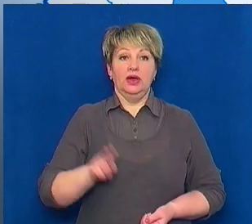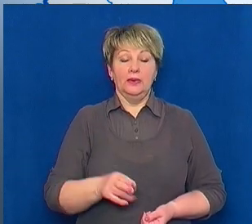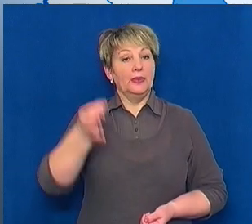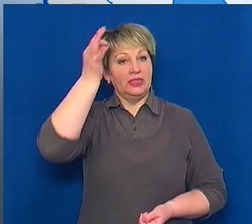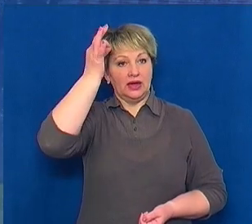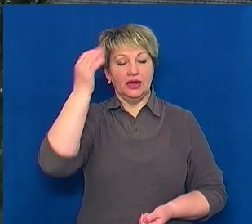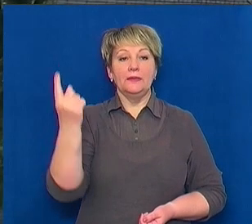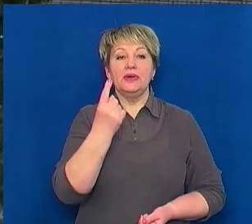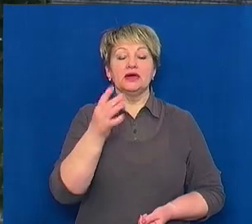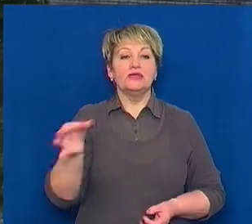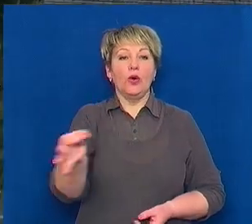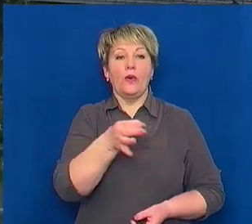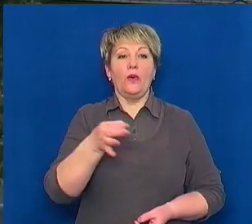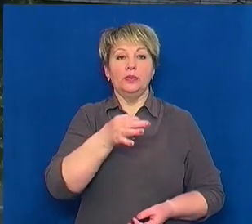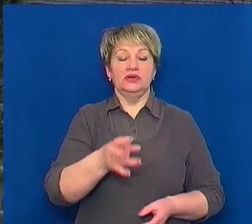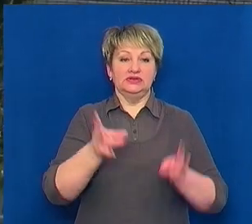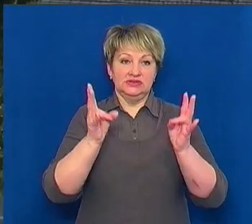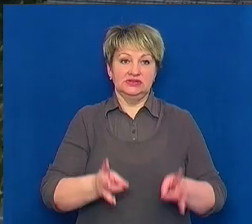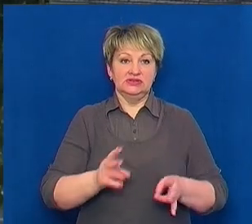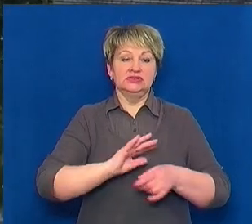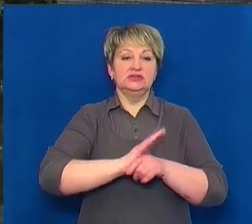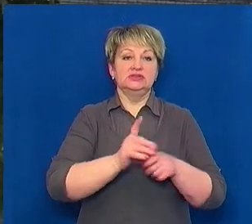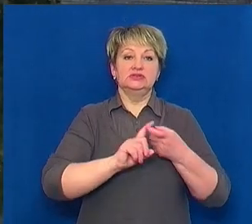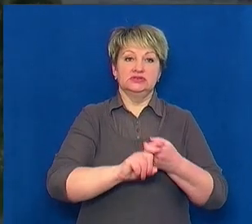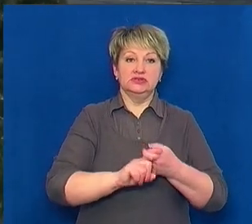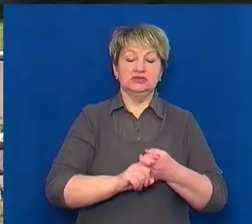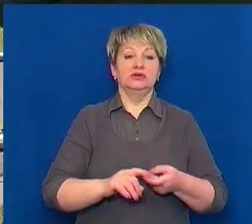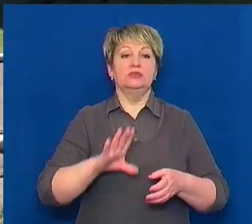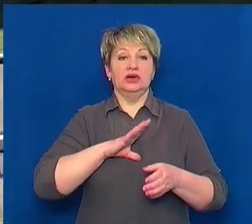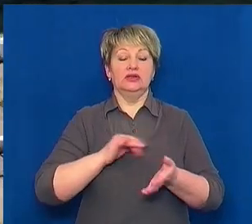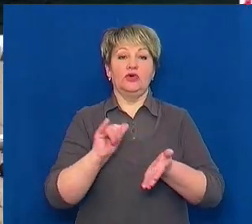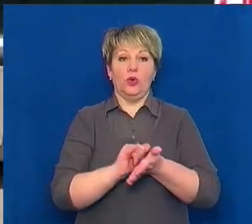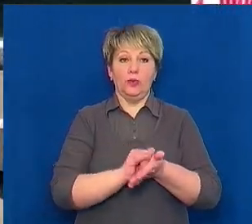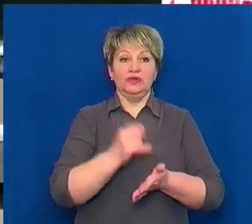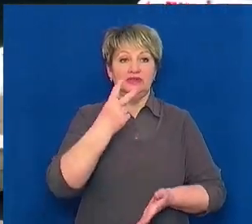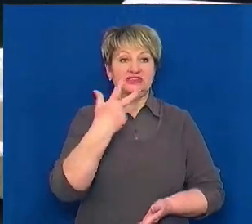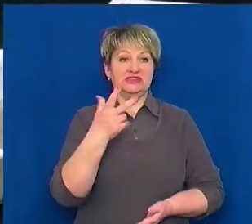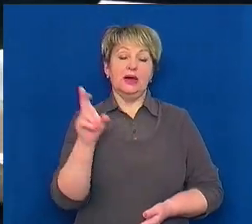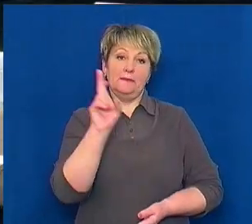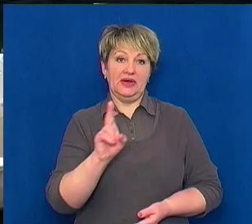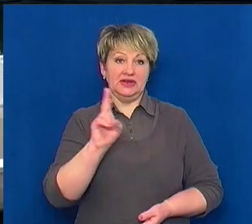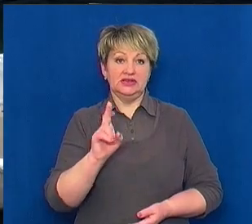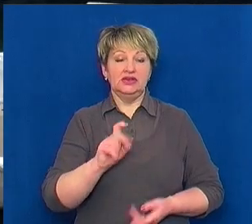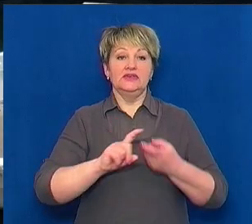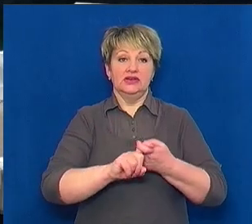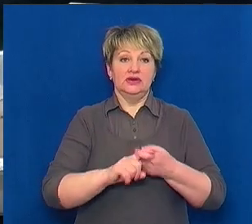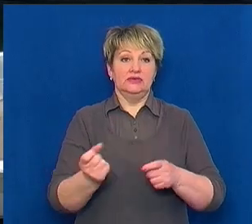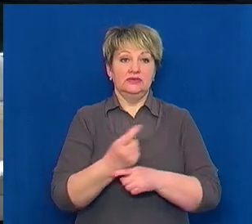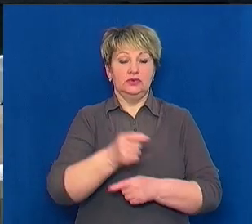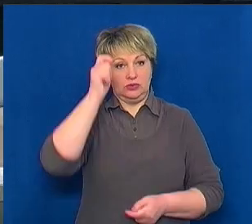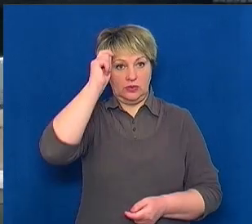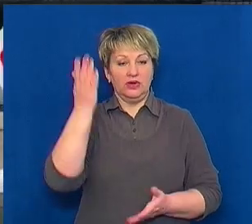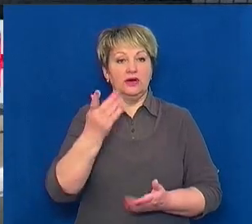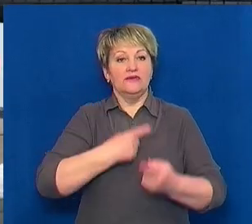Нагадаємо, перший в області випадок коронавірусу лабораторно підтвердили в Умані 23 березня. Вірус виявили у чоловіка, який